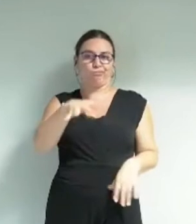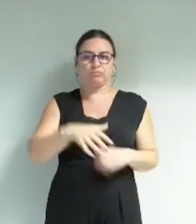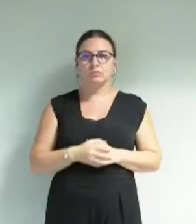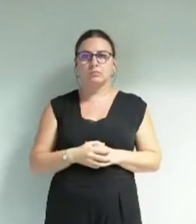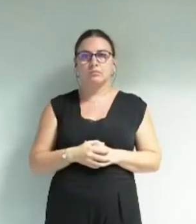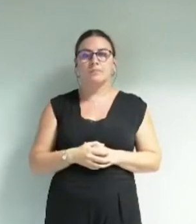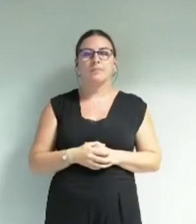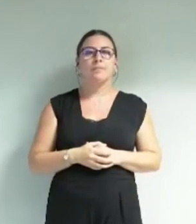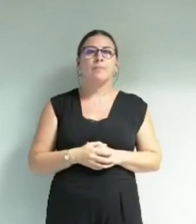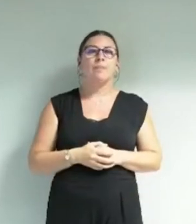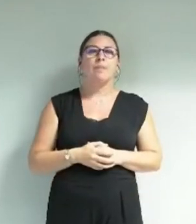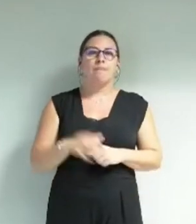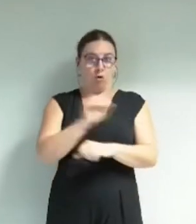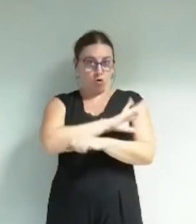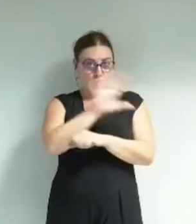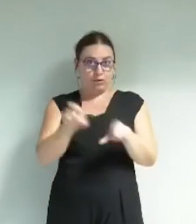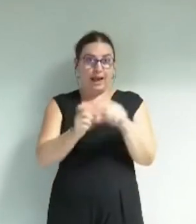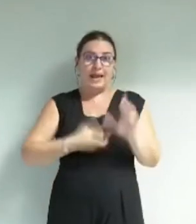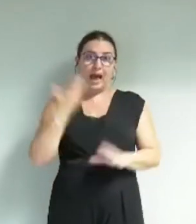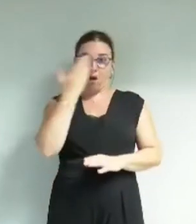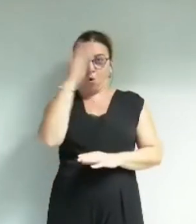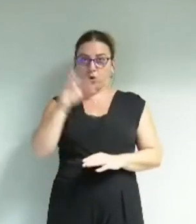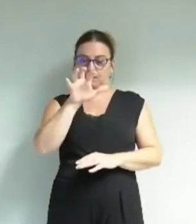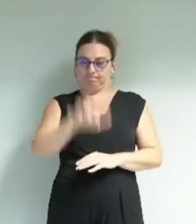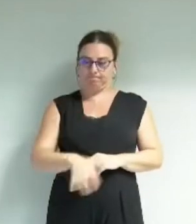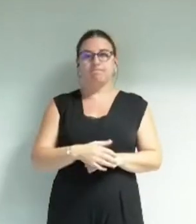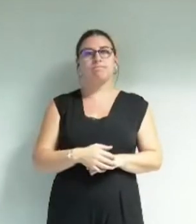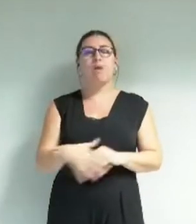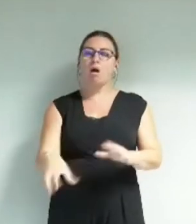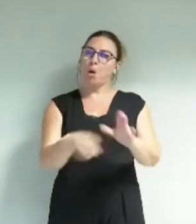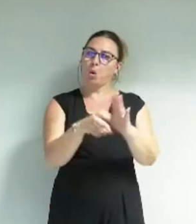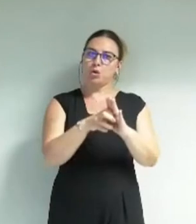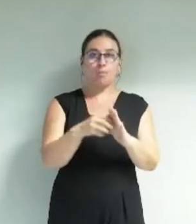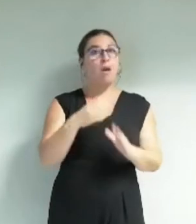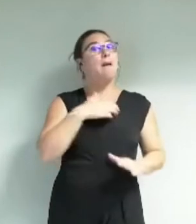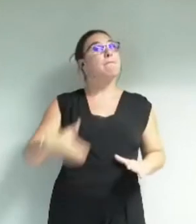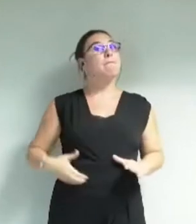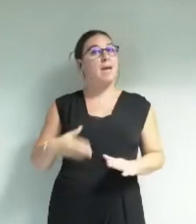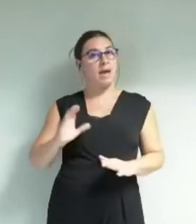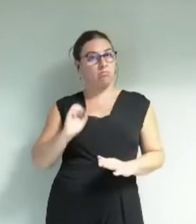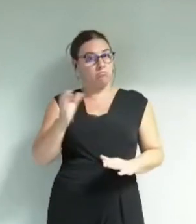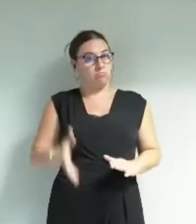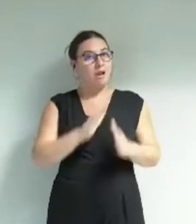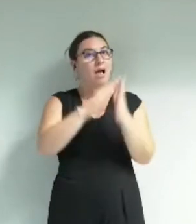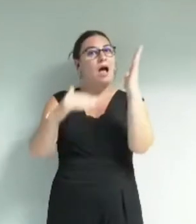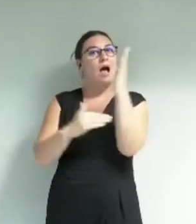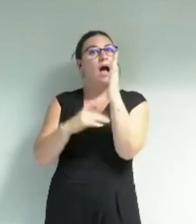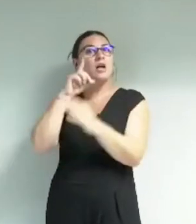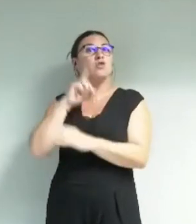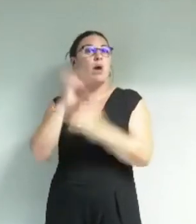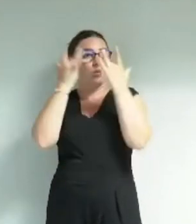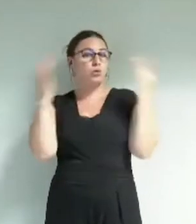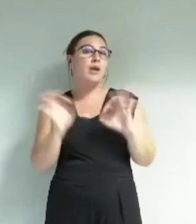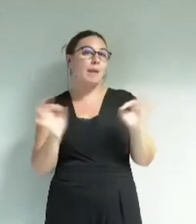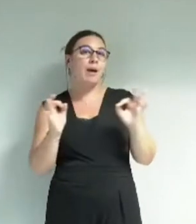Emmanuel Fessy toujours dans le journal des arts « À Grenoble le maire Éric Piolle n'a pas d'adjoint à la culture mais